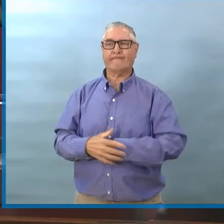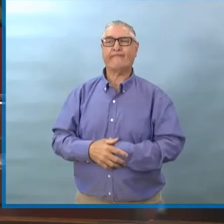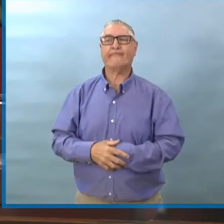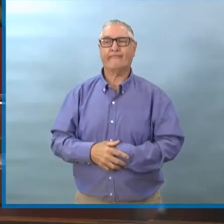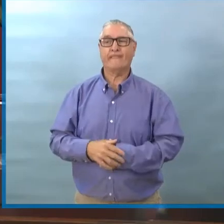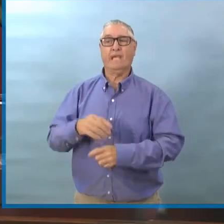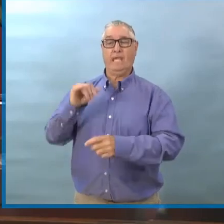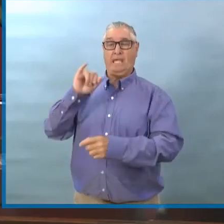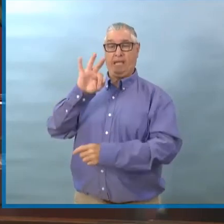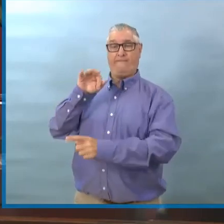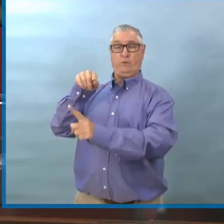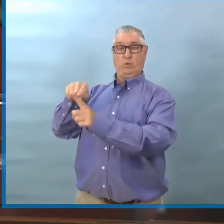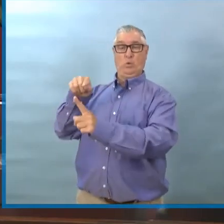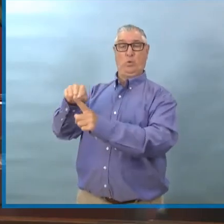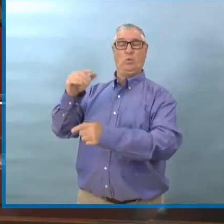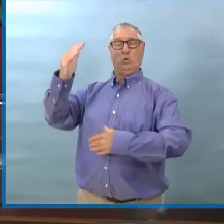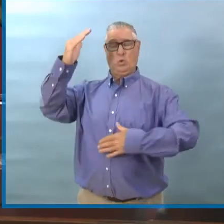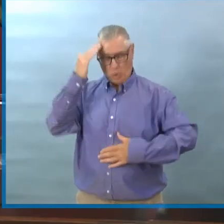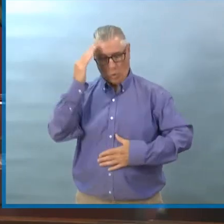faites-vous tester et restez chez vous.